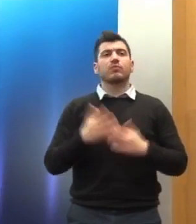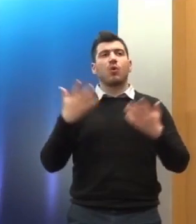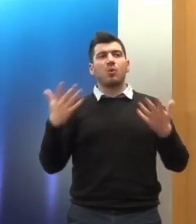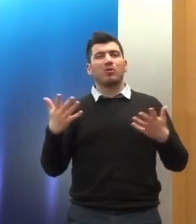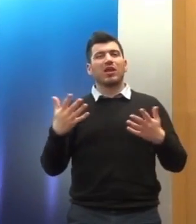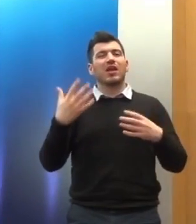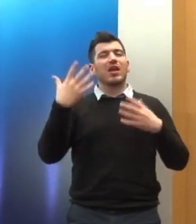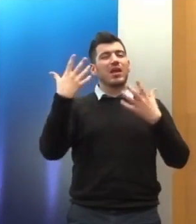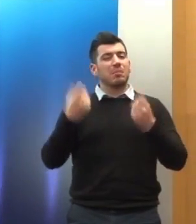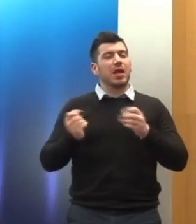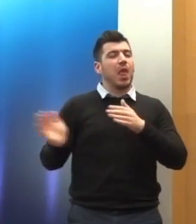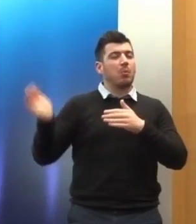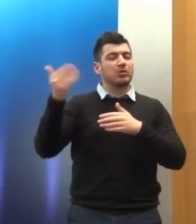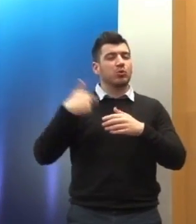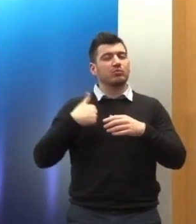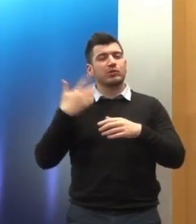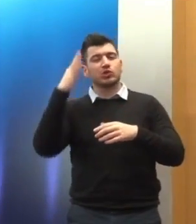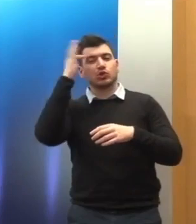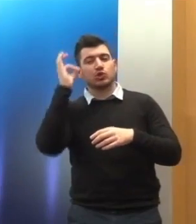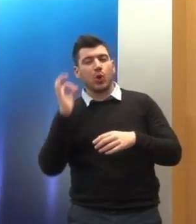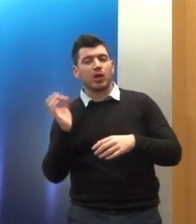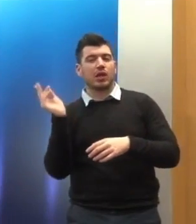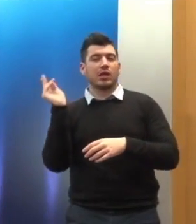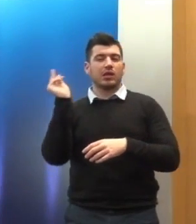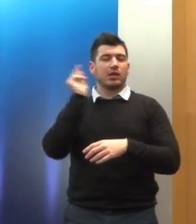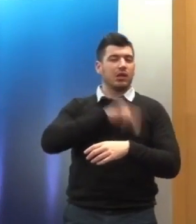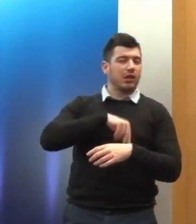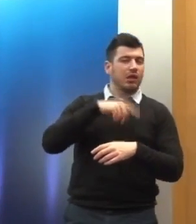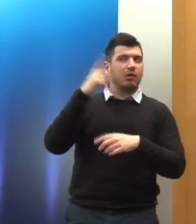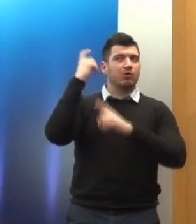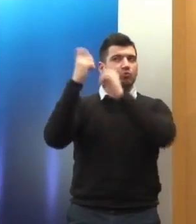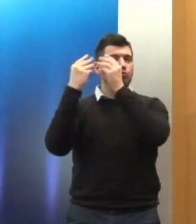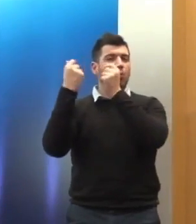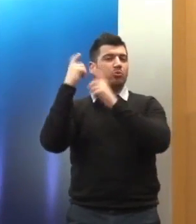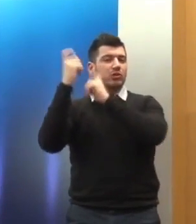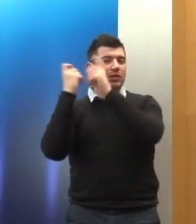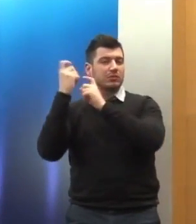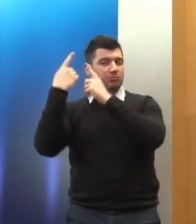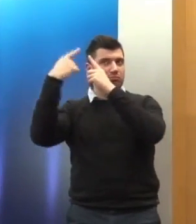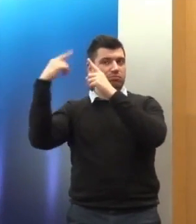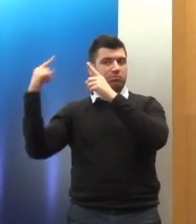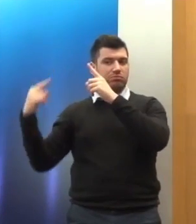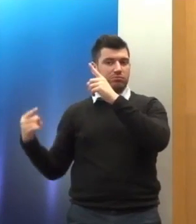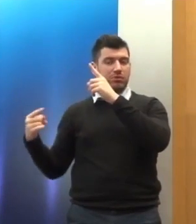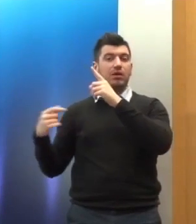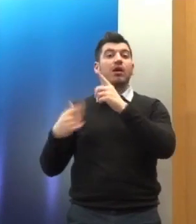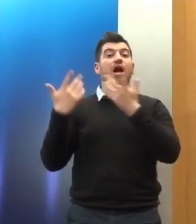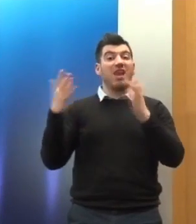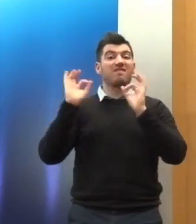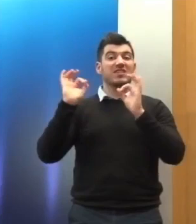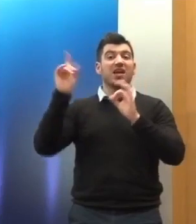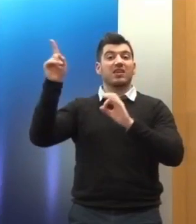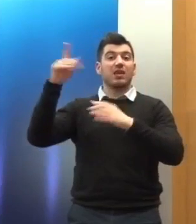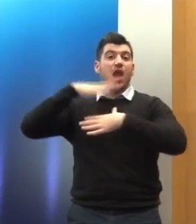σκοπιμότητες, θετικές ή αρνητικές ως προς την έκβασή τους. Αλλά και η διαδικασία στα ελεγκτικά όργανα του ΟΕΕ,